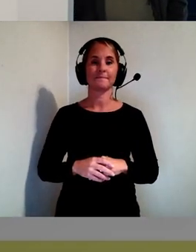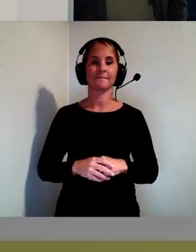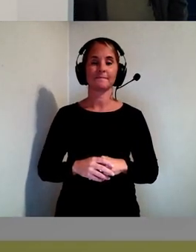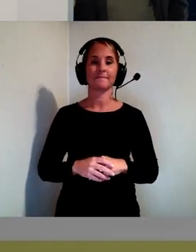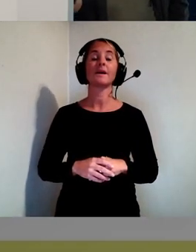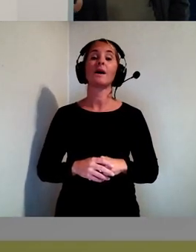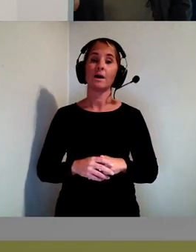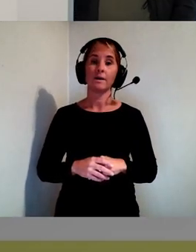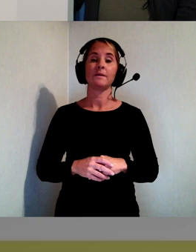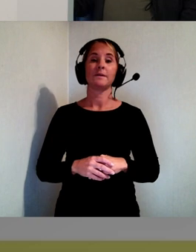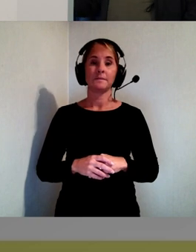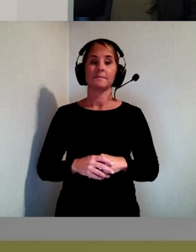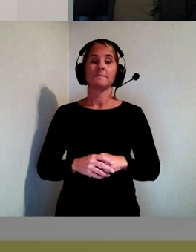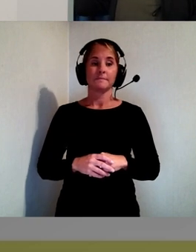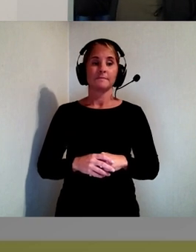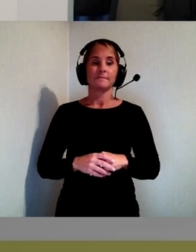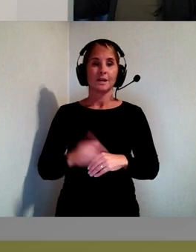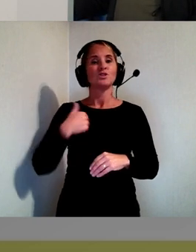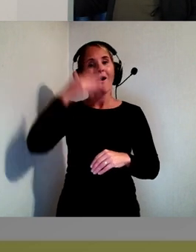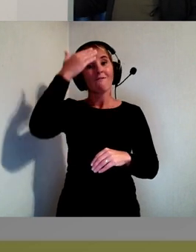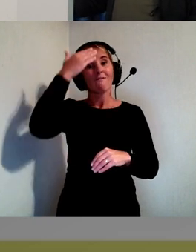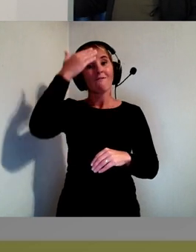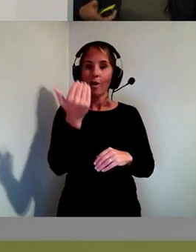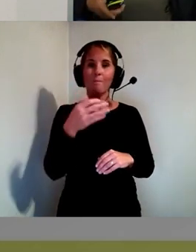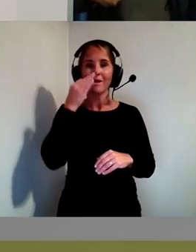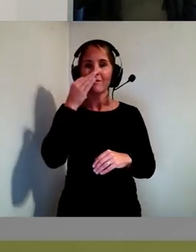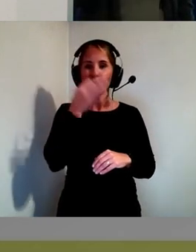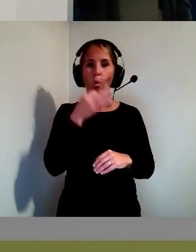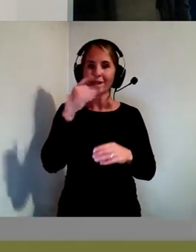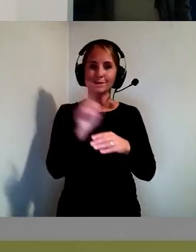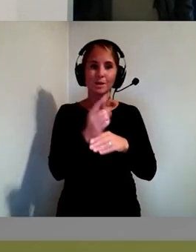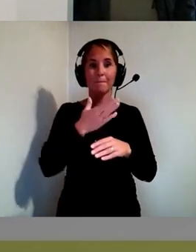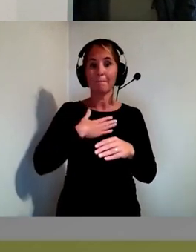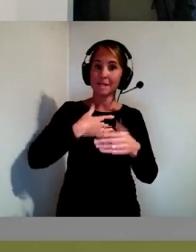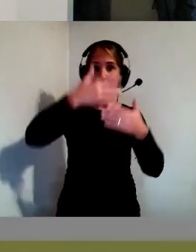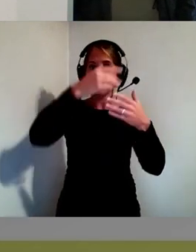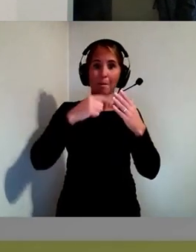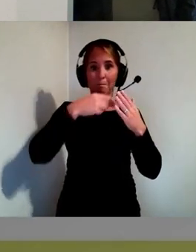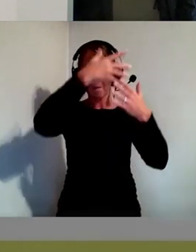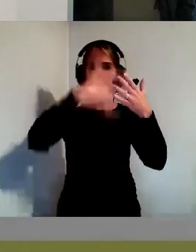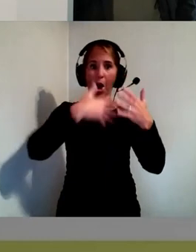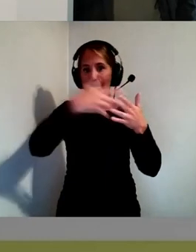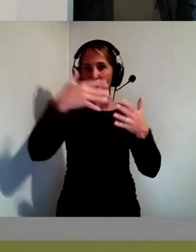Ja, nu vet jag att ska vara en frågestund. Men i mitt manus så står det frågor. Frågetecken? Är det någon som har en fråga?